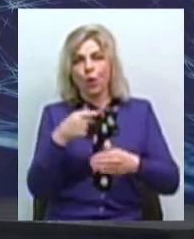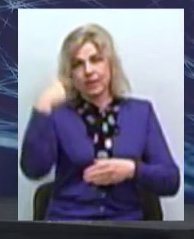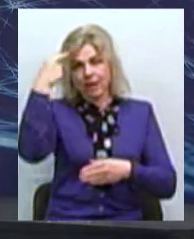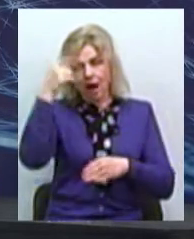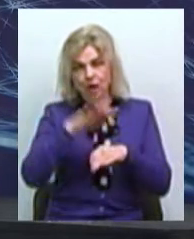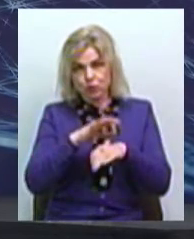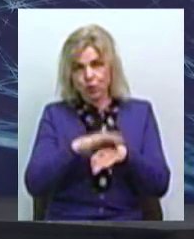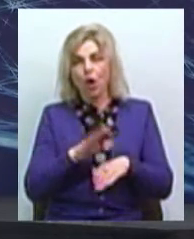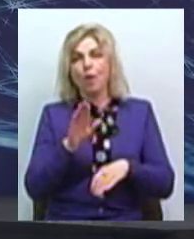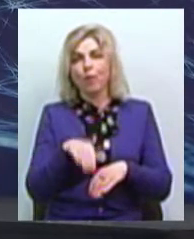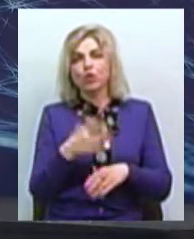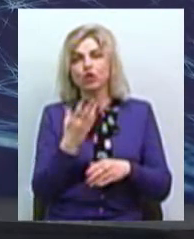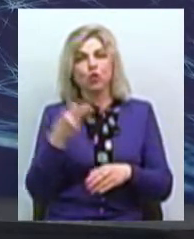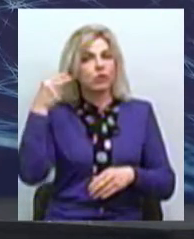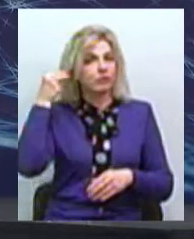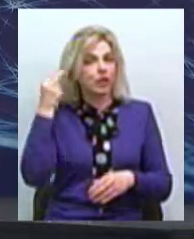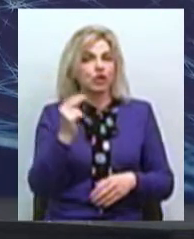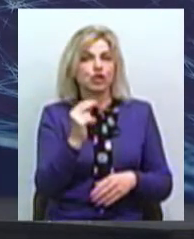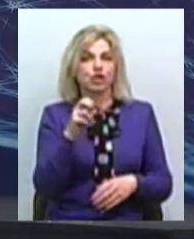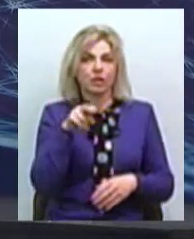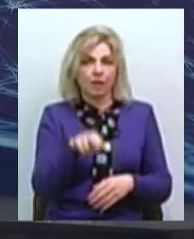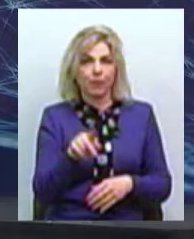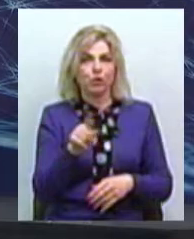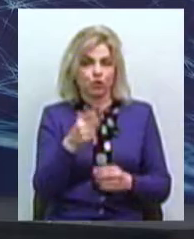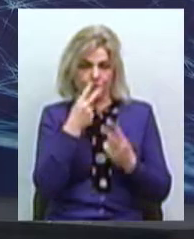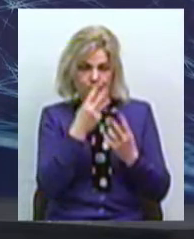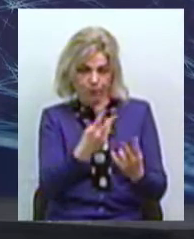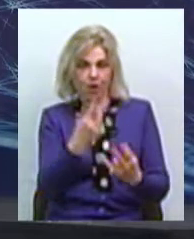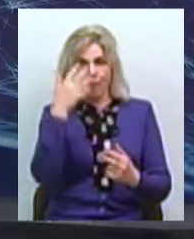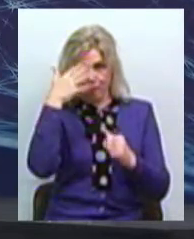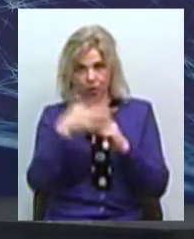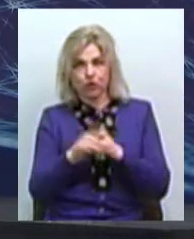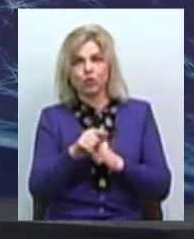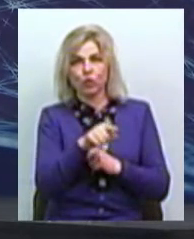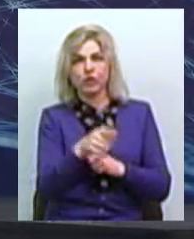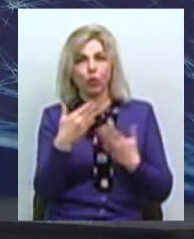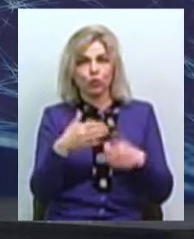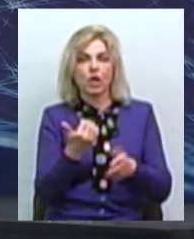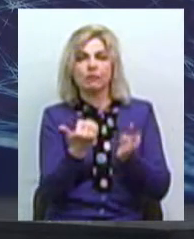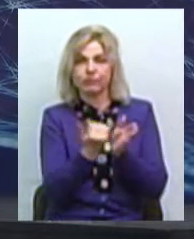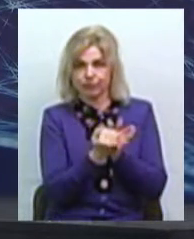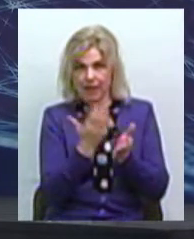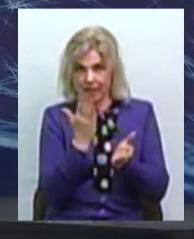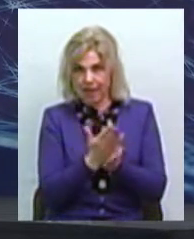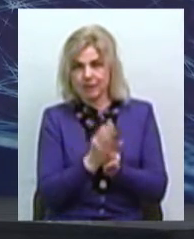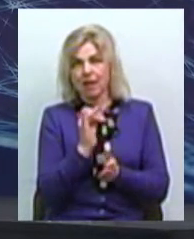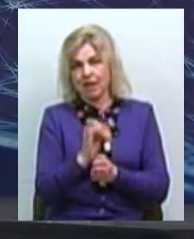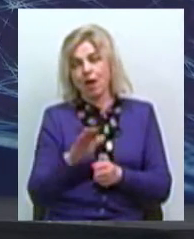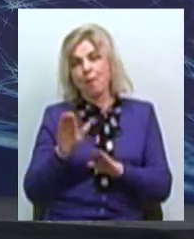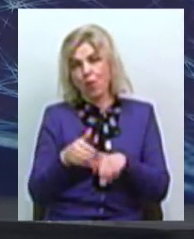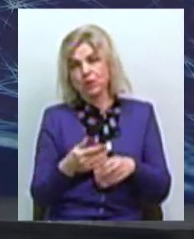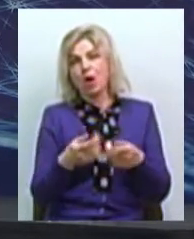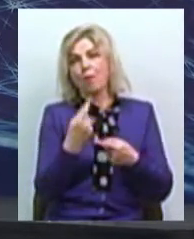Після цього тваринки ще кліпсувалися, щоб можна було візуально вже зрозуміти, що ця тварина точно стерилізована і вакцинована. І плюс після цього